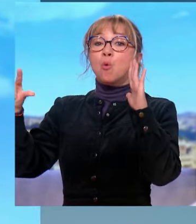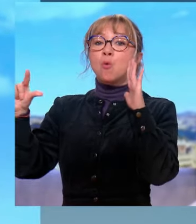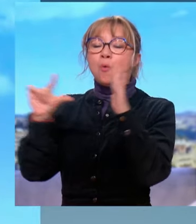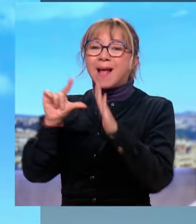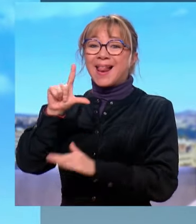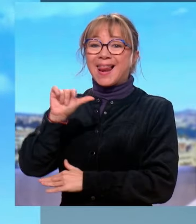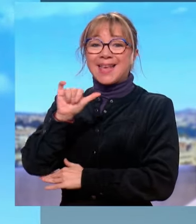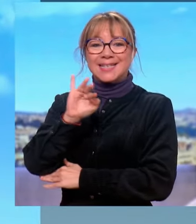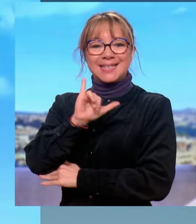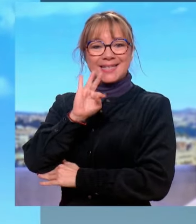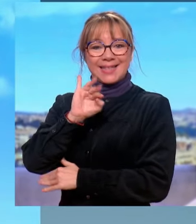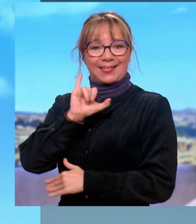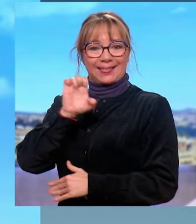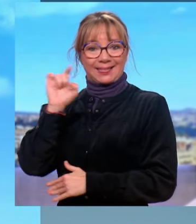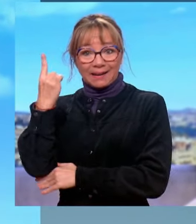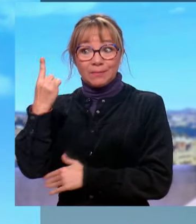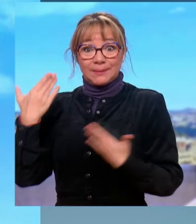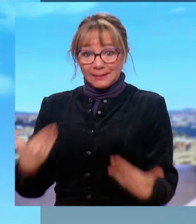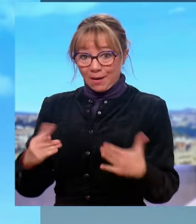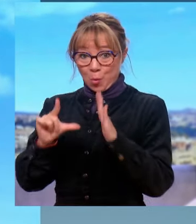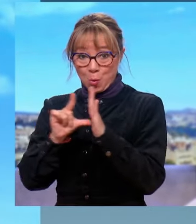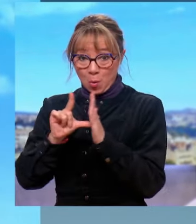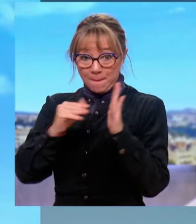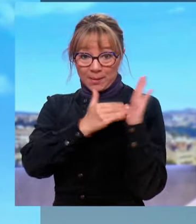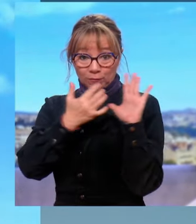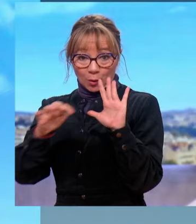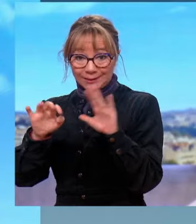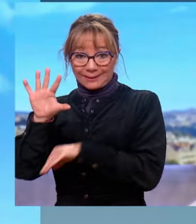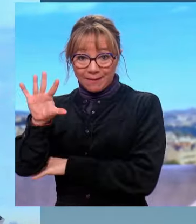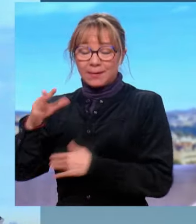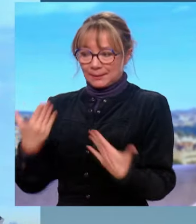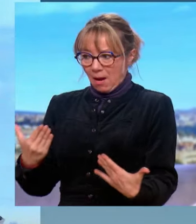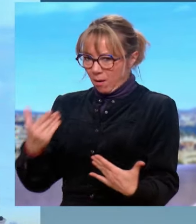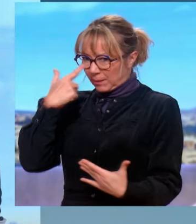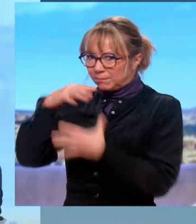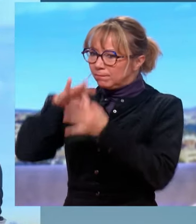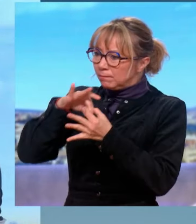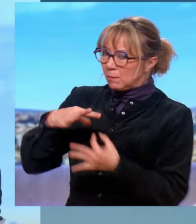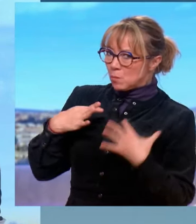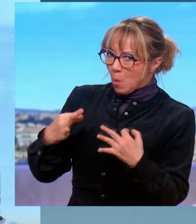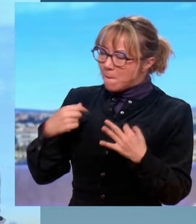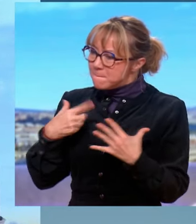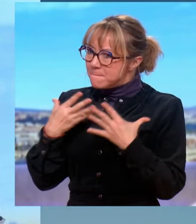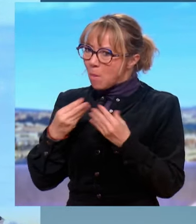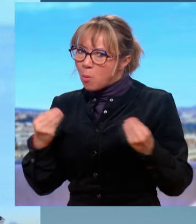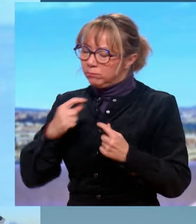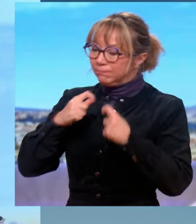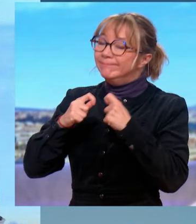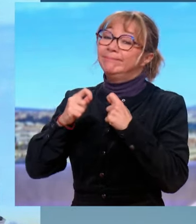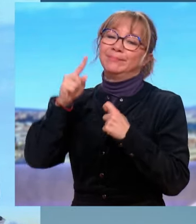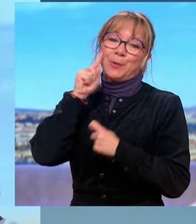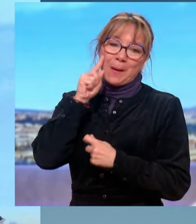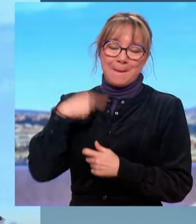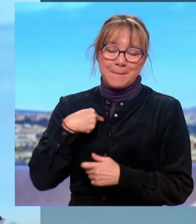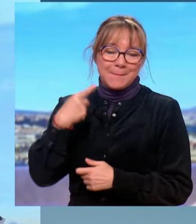excusez-moi, 118e anniversaire. Et le moins que l'on puisse dire, c'est que cette laïcité, a été beaucoup discutée ces dernières 24 heures. On pense bien sûr